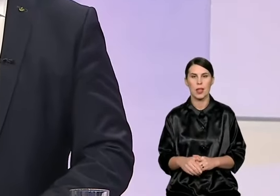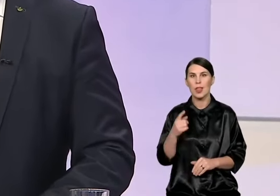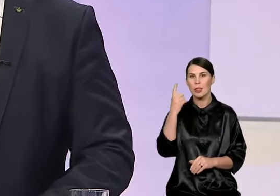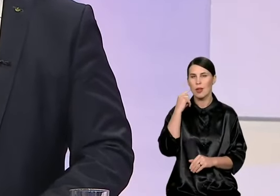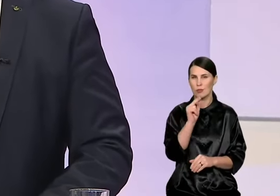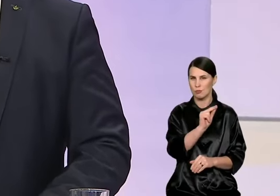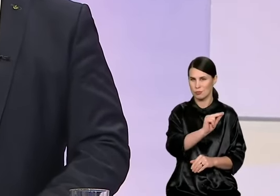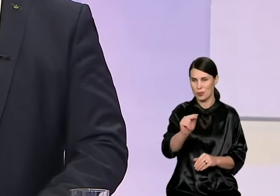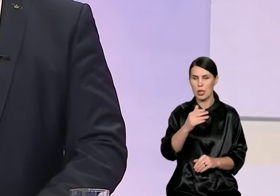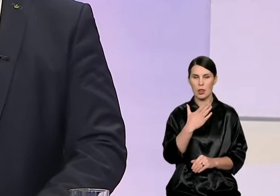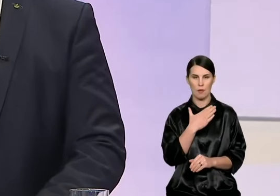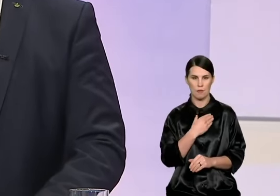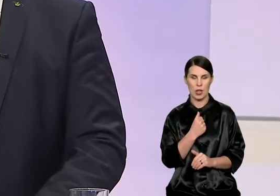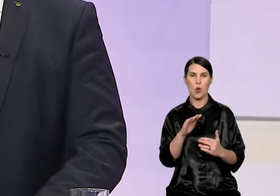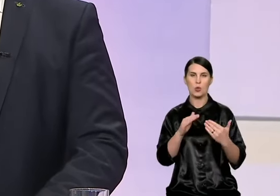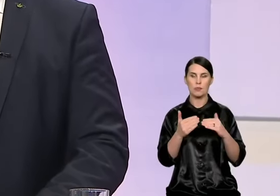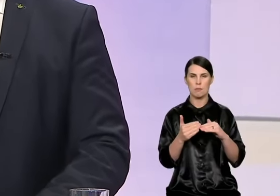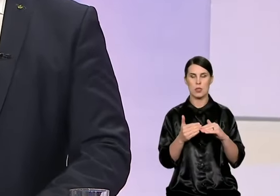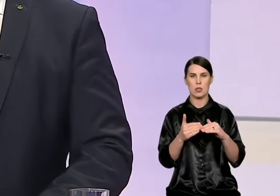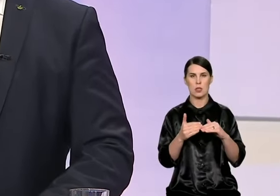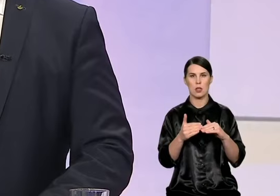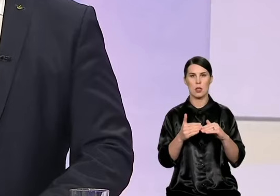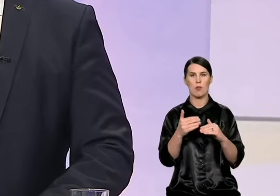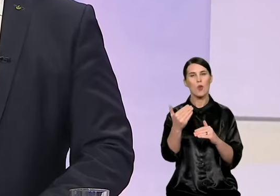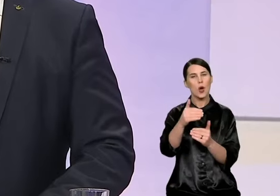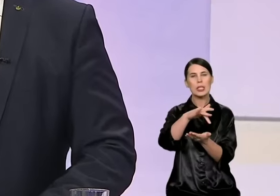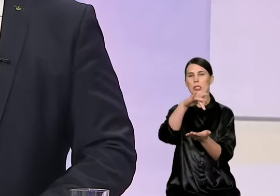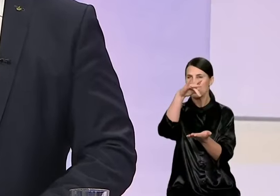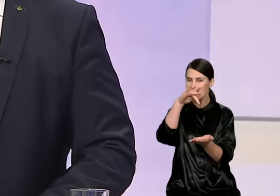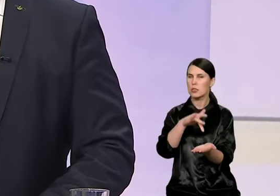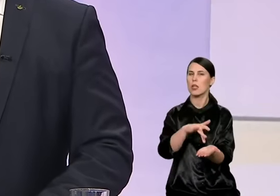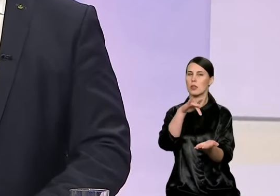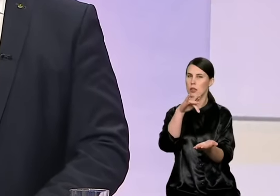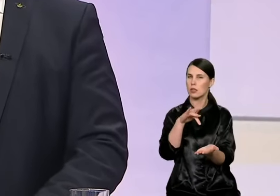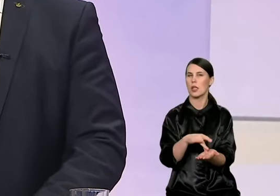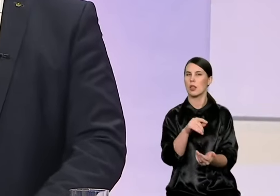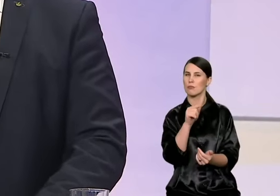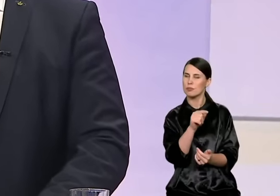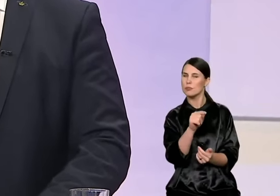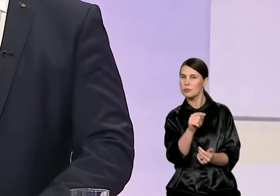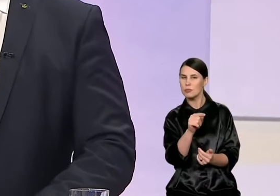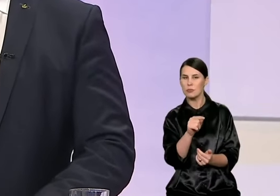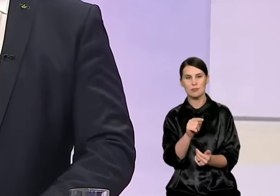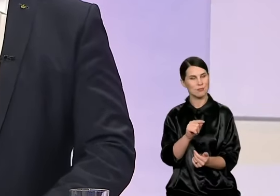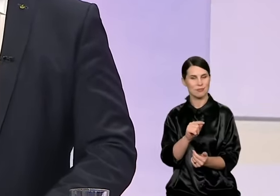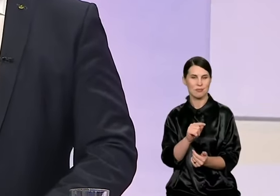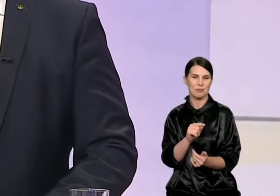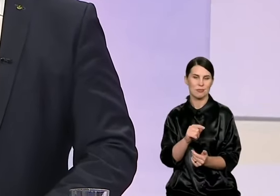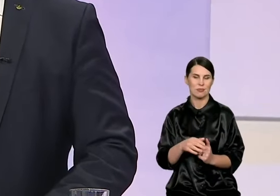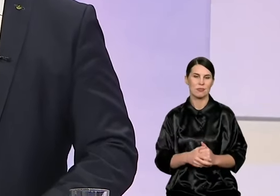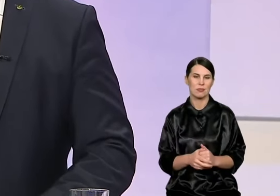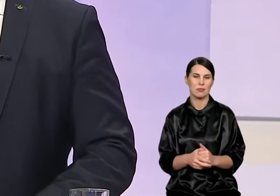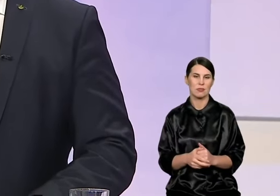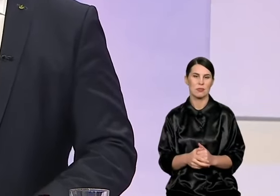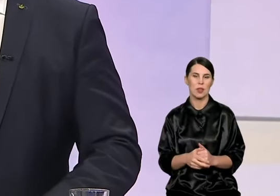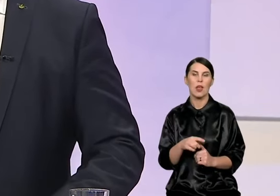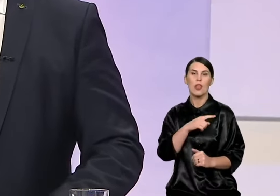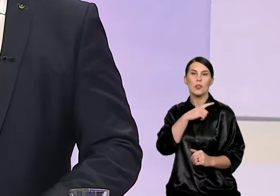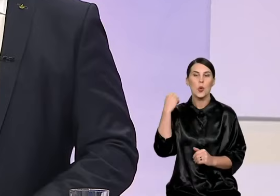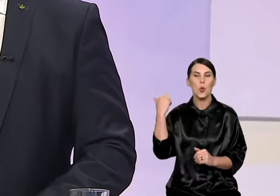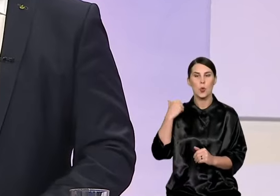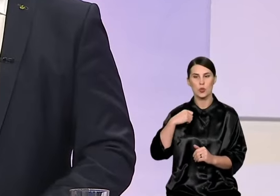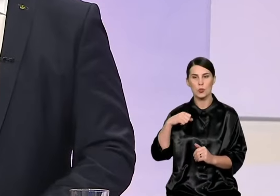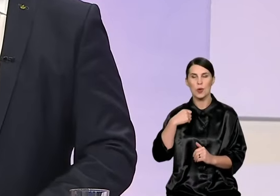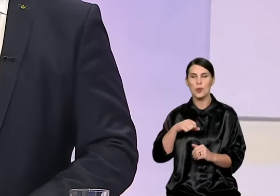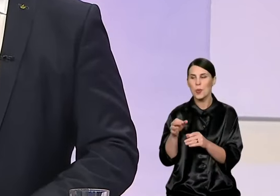miestas nėra vien tik tai centrinėjo dalis. Vilnius mieste yra vykusi drieka, tai yra faktas. Labai didelis žmonių gyvena